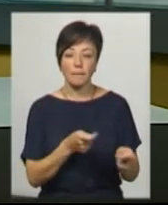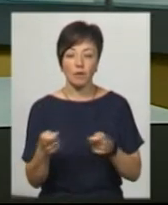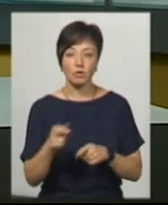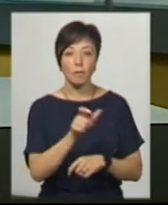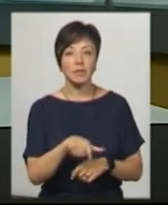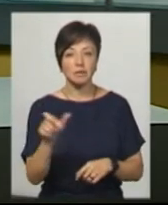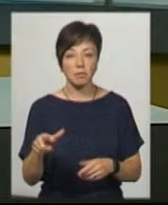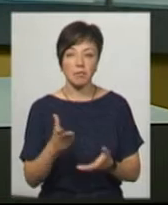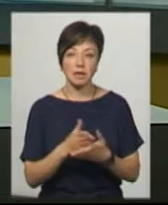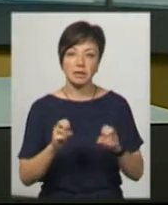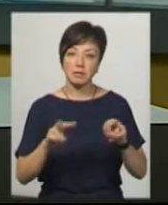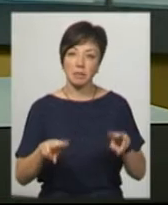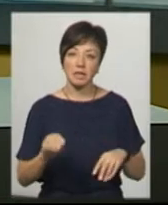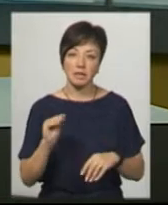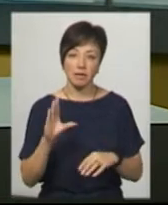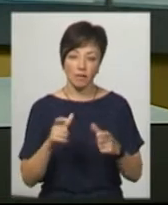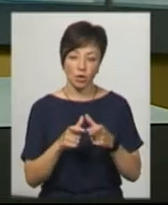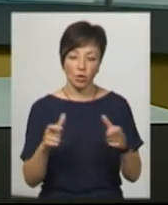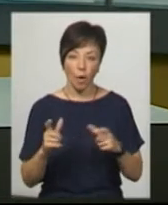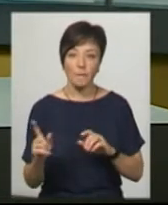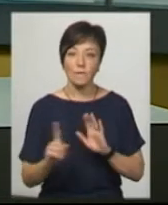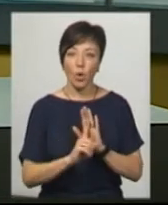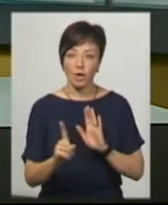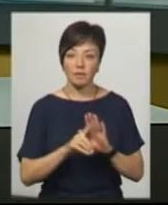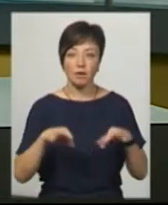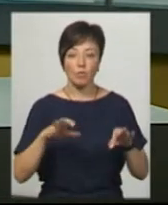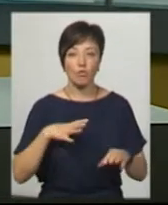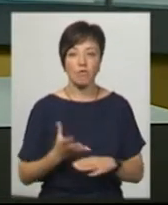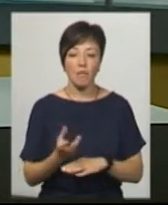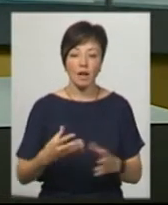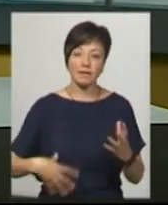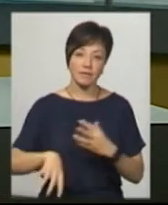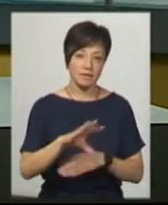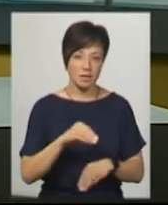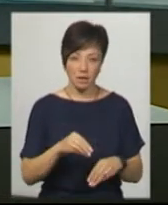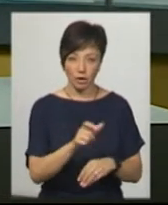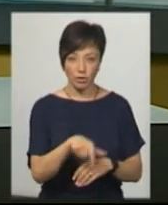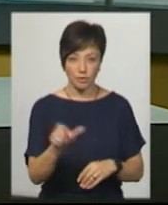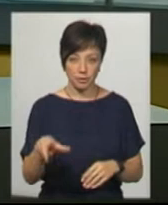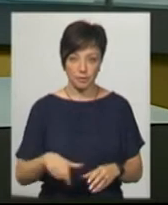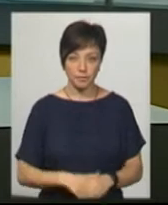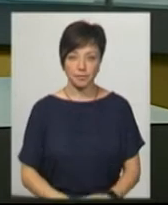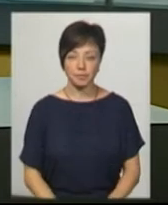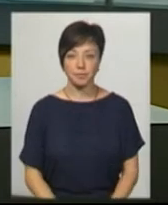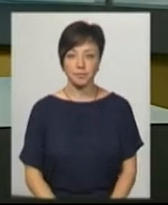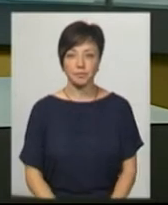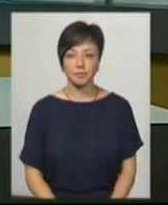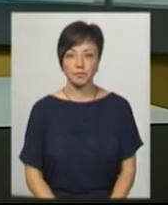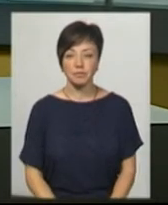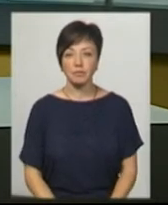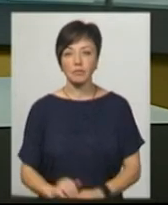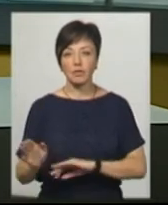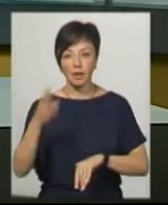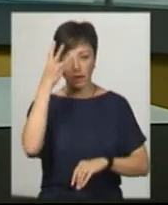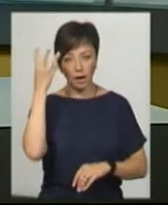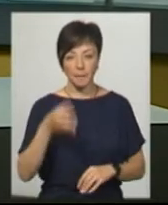пасажирів, які мали спецквиток. Проїзд у транспорті був платний для усіх категорій населення. На